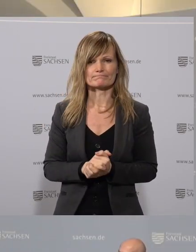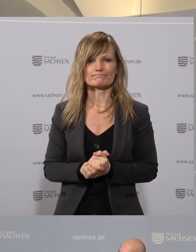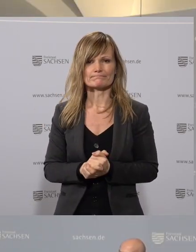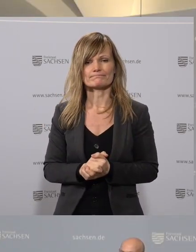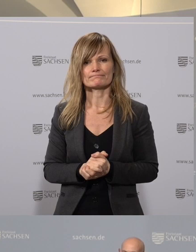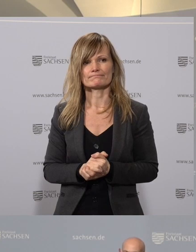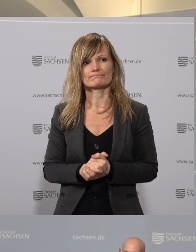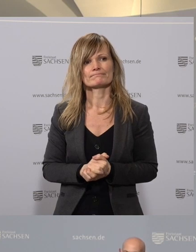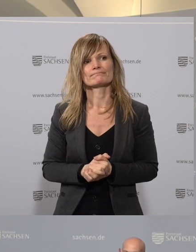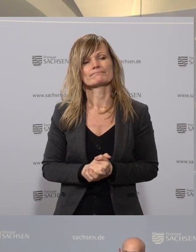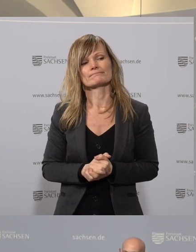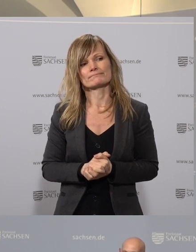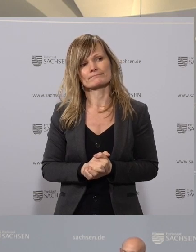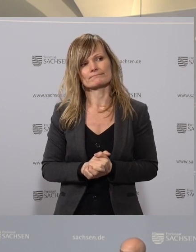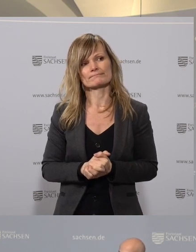Weitere Fragen?